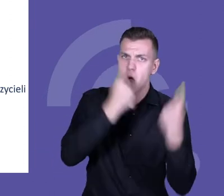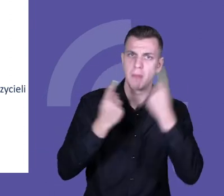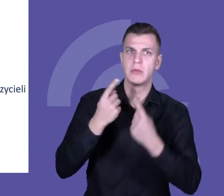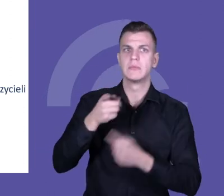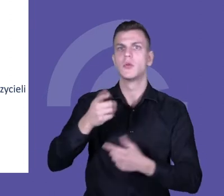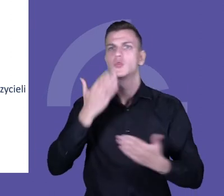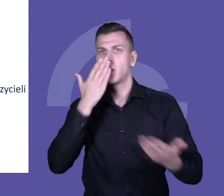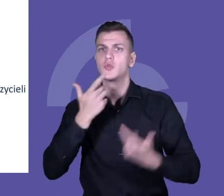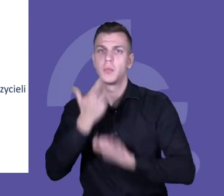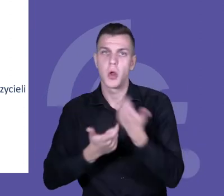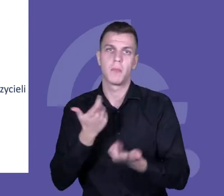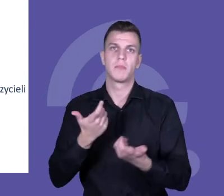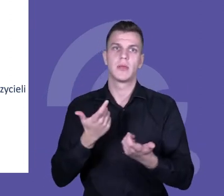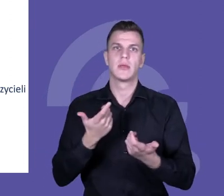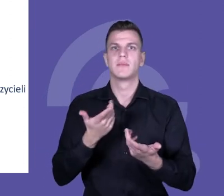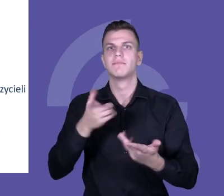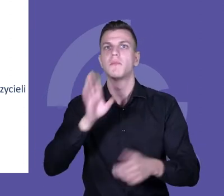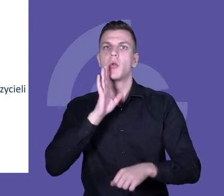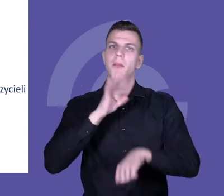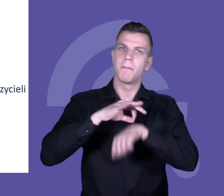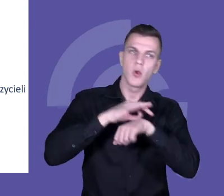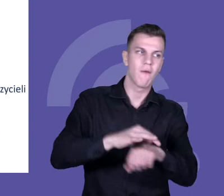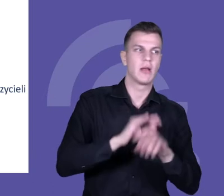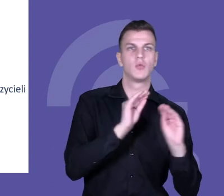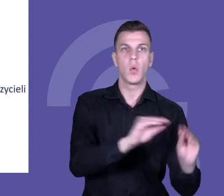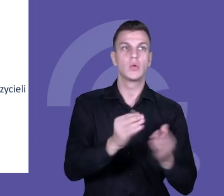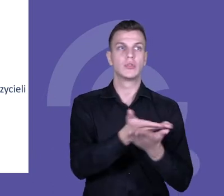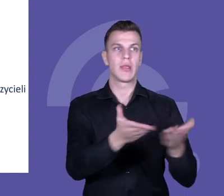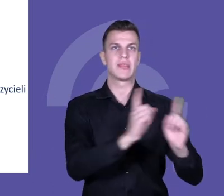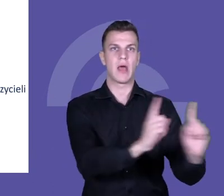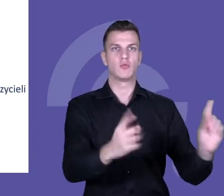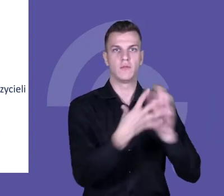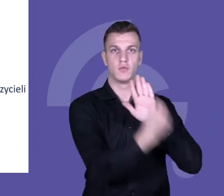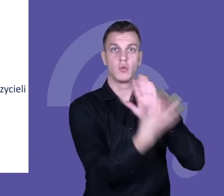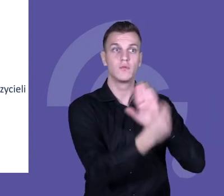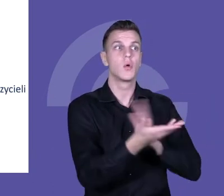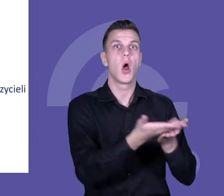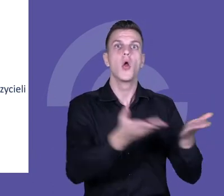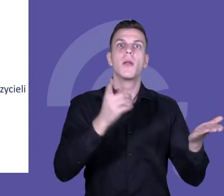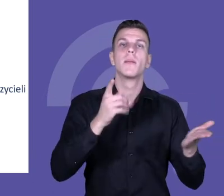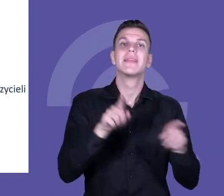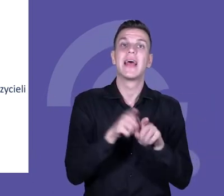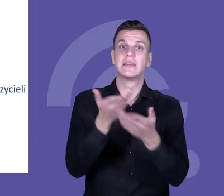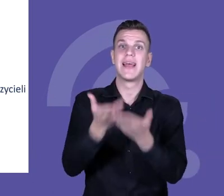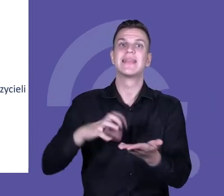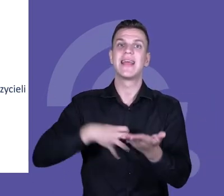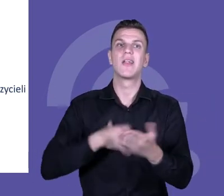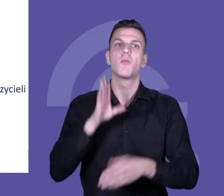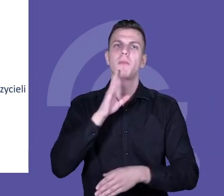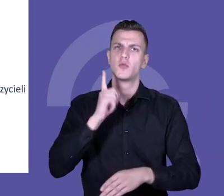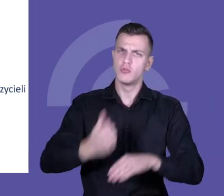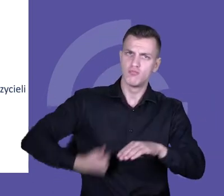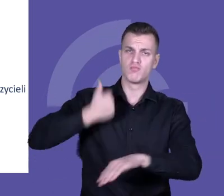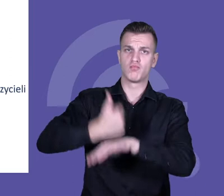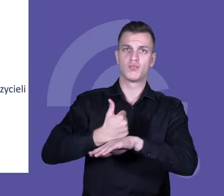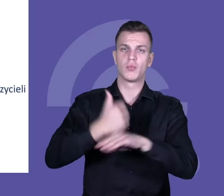do otworzenia się, do animowania współpracy nauczycieli, do bycia liderem w szkole. I też właśnie